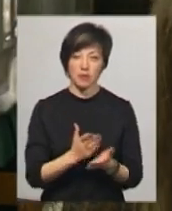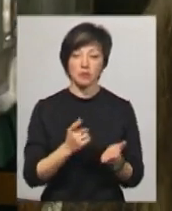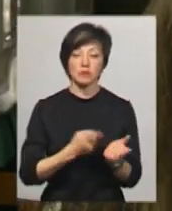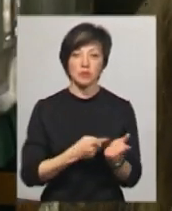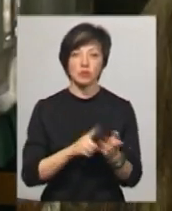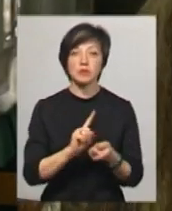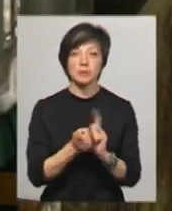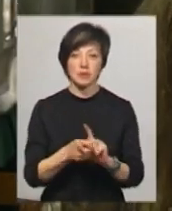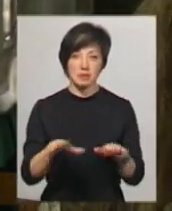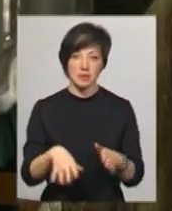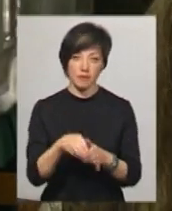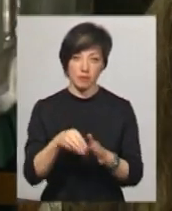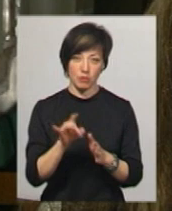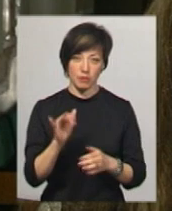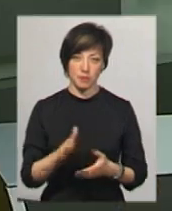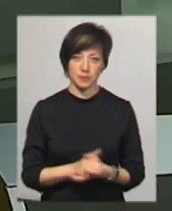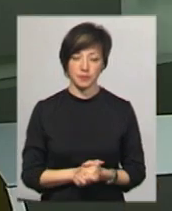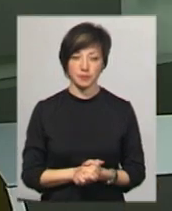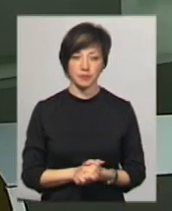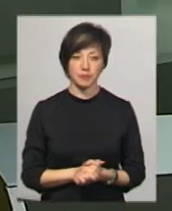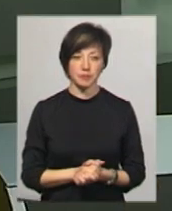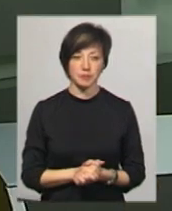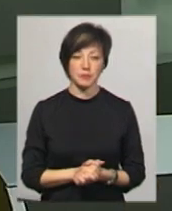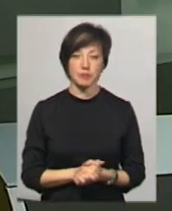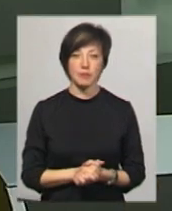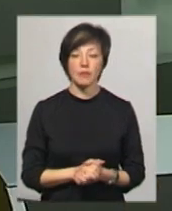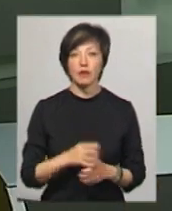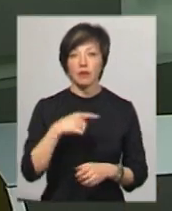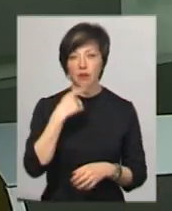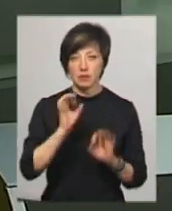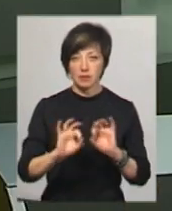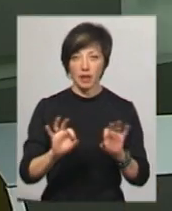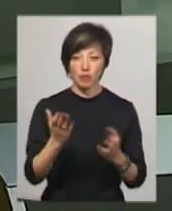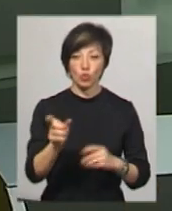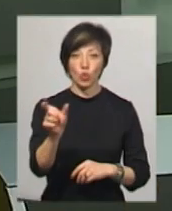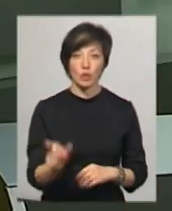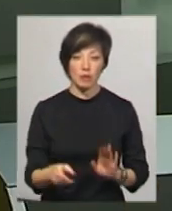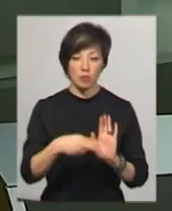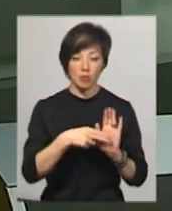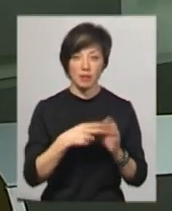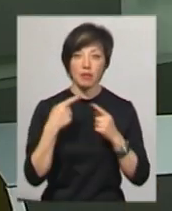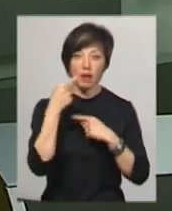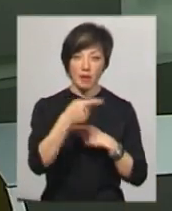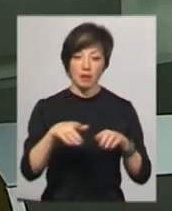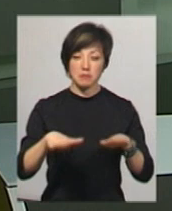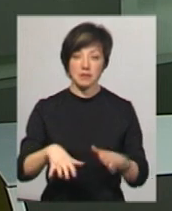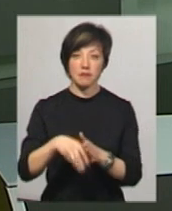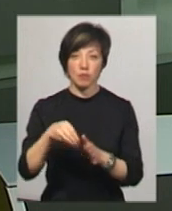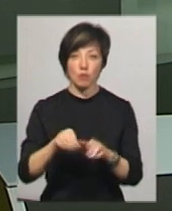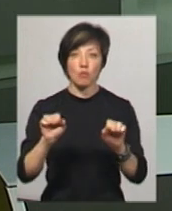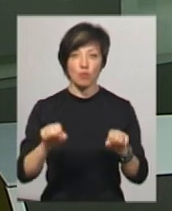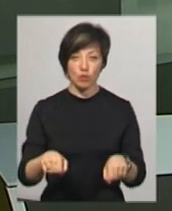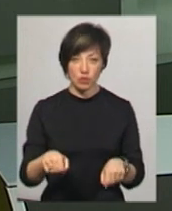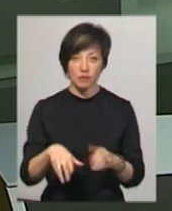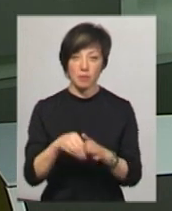чому ви змінюєте місце голосування. За словами Аліни Брезденюк, якщо людина прописана далеко від місця голосування, вона